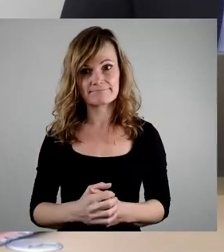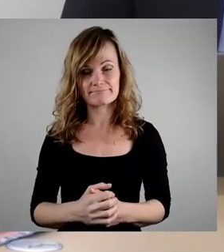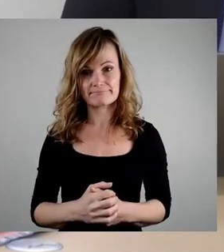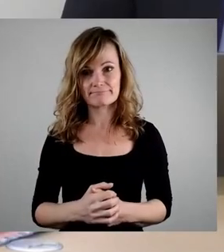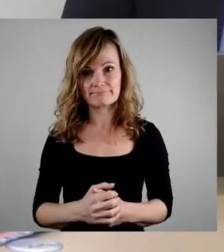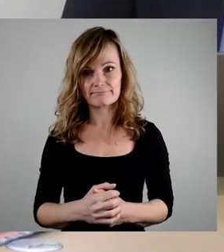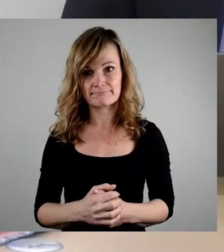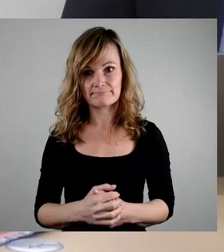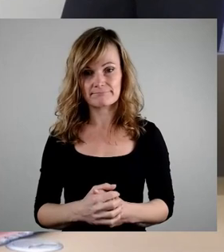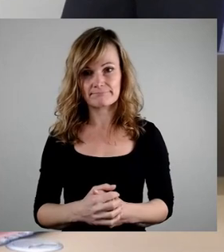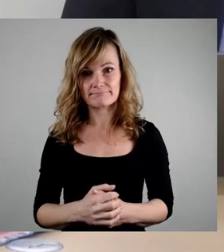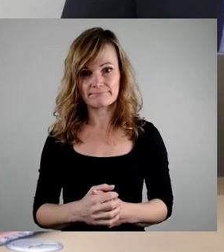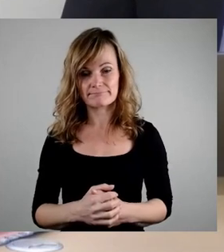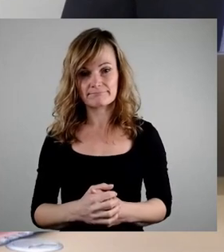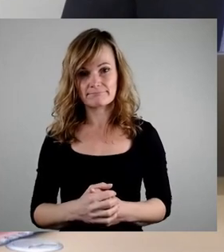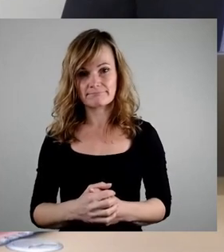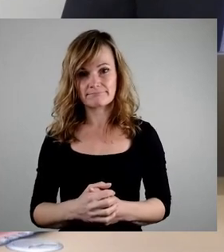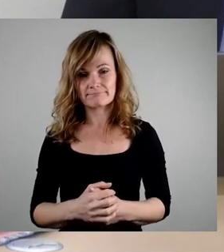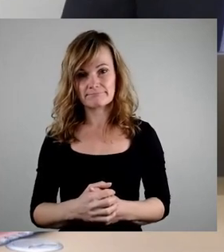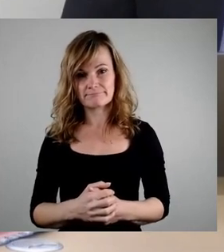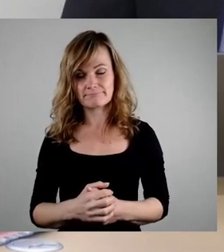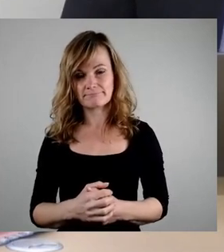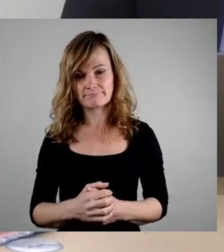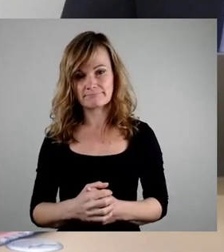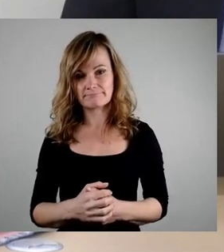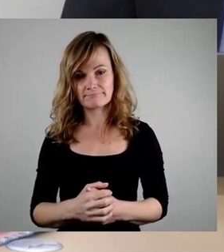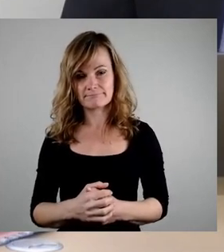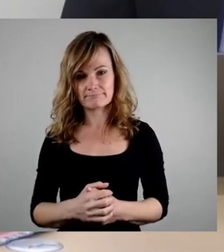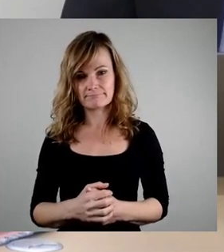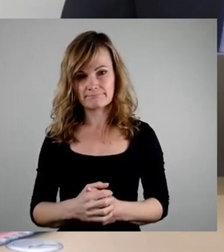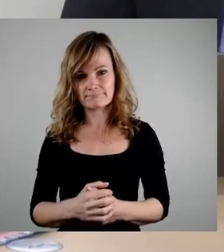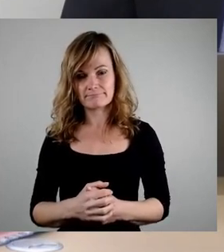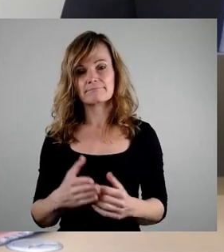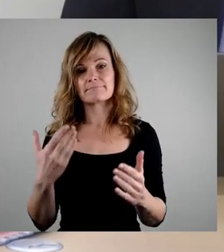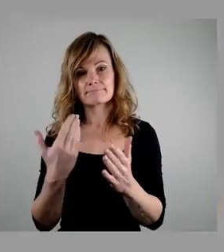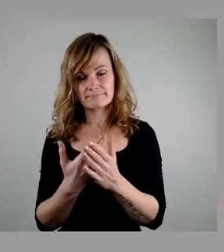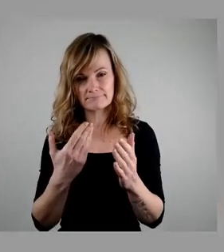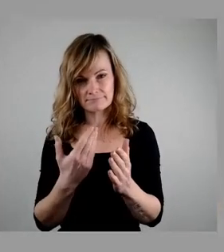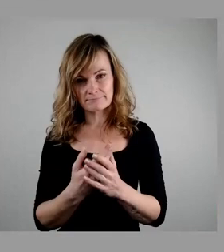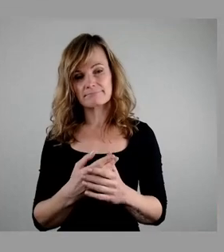Ausschussbericht, der ist ablehnend. Also wer den ablehnenden Ausschussbericht teilen möchte, müsste man die Ja stimmen.